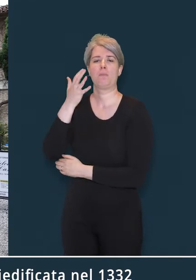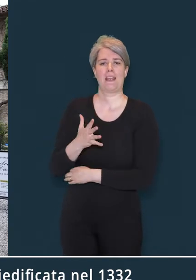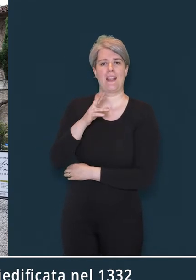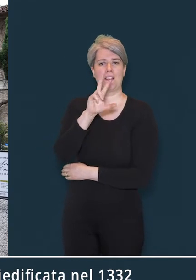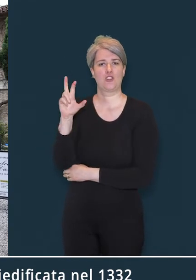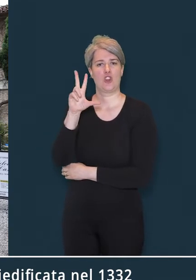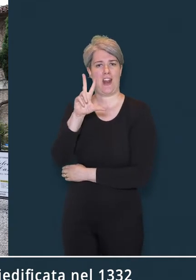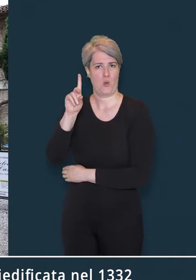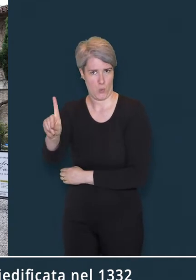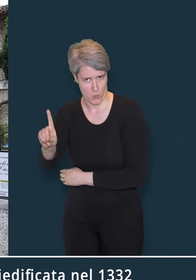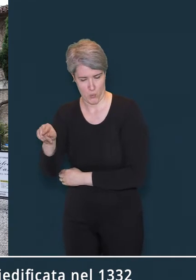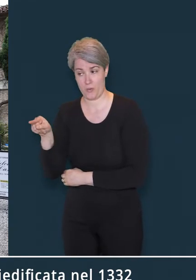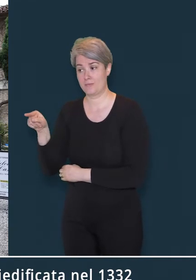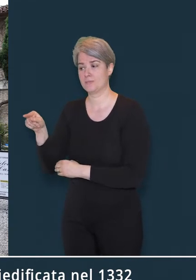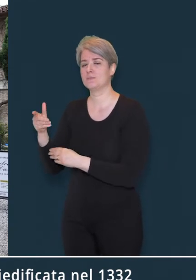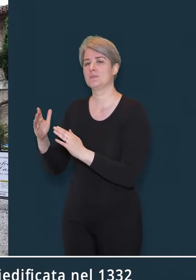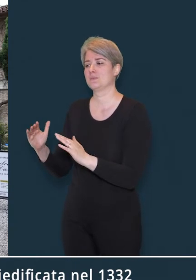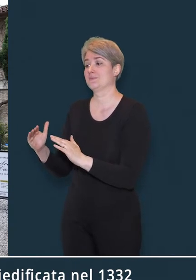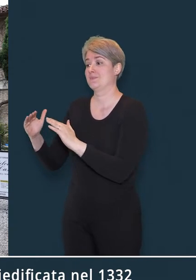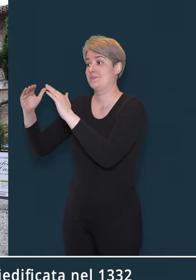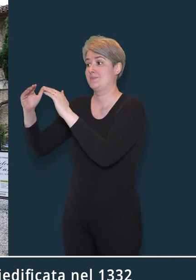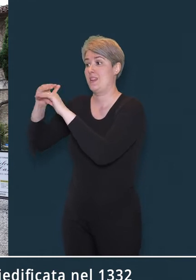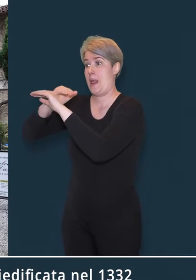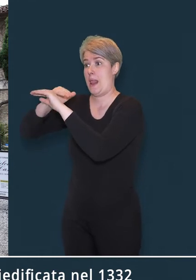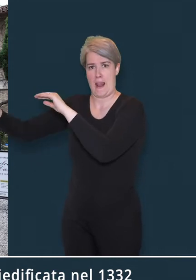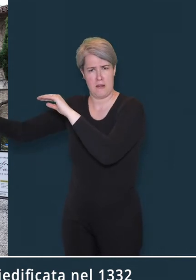crollo dell'edificio avvenuto l'anno precedente